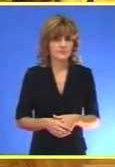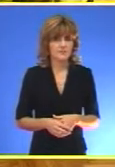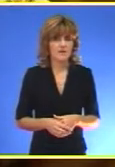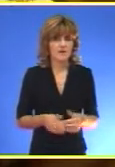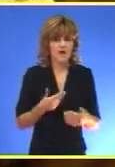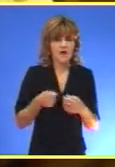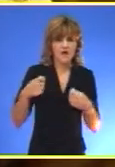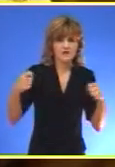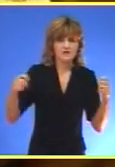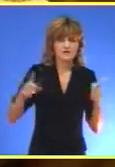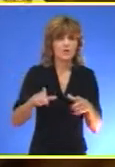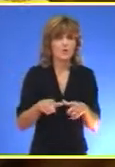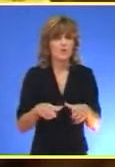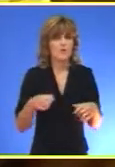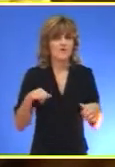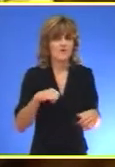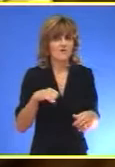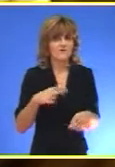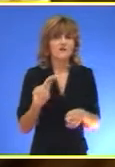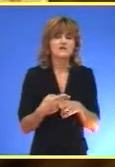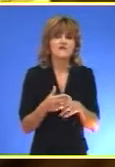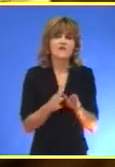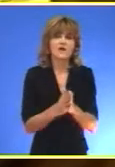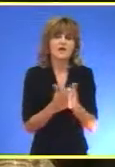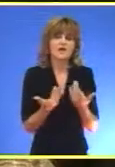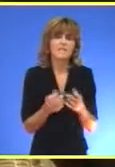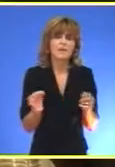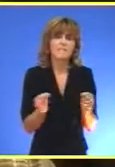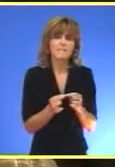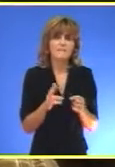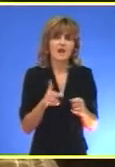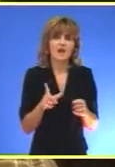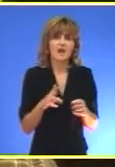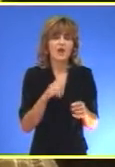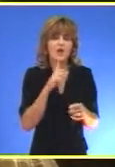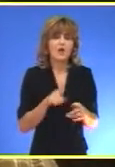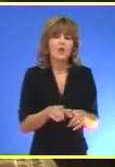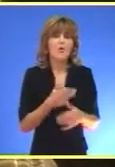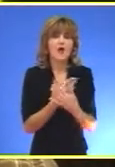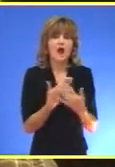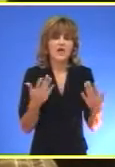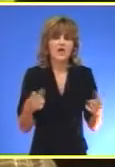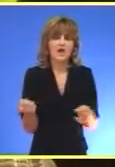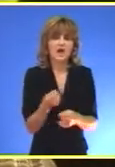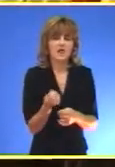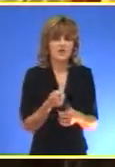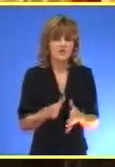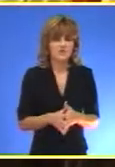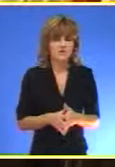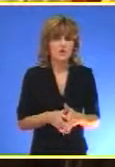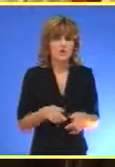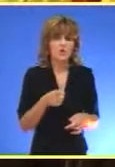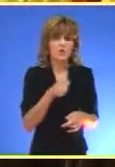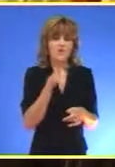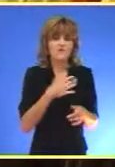Arhitektura secesije u Vojvodini Naziv je knjige Bele Durancija Koja je promovisana u galeriji likovnog susreta Duranci je u